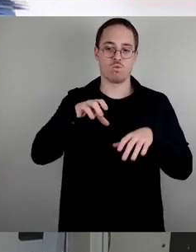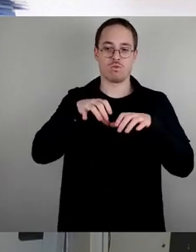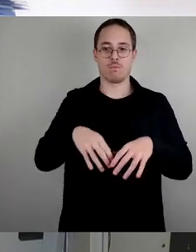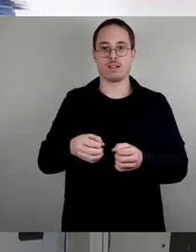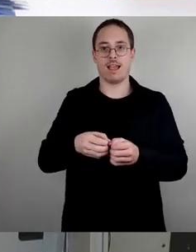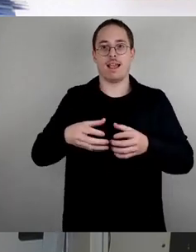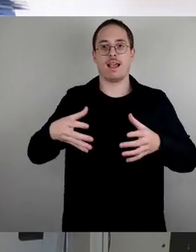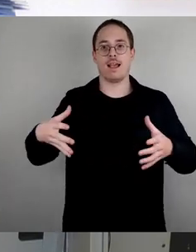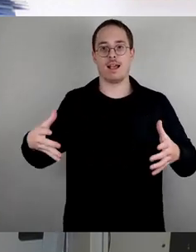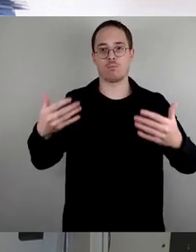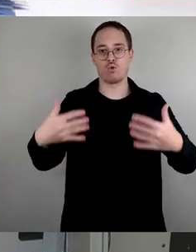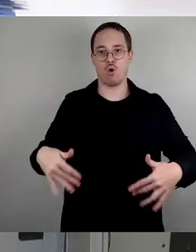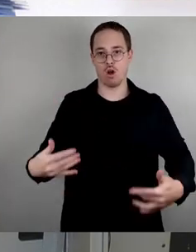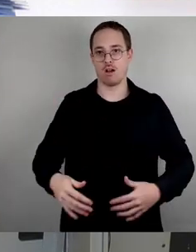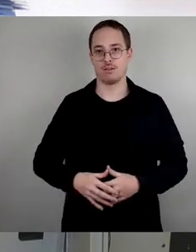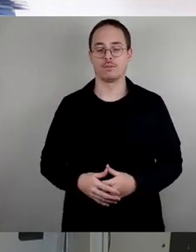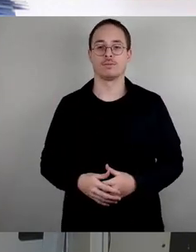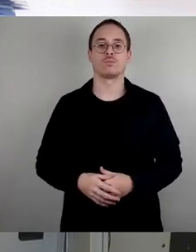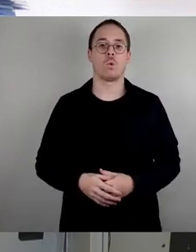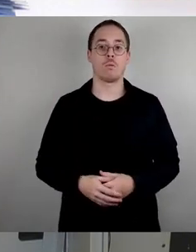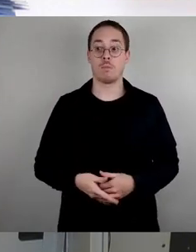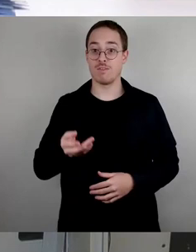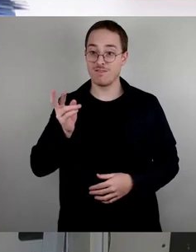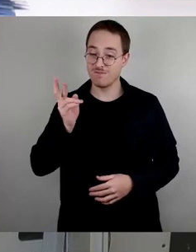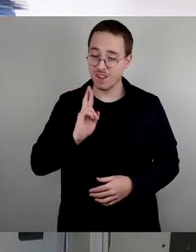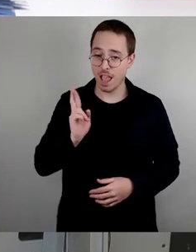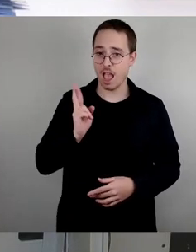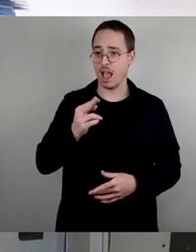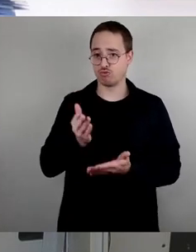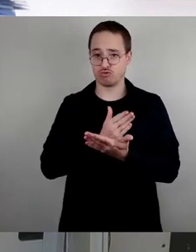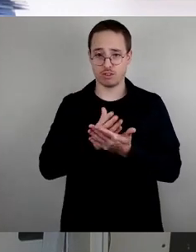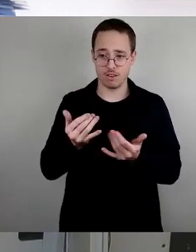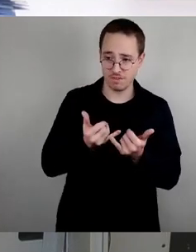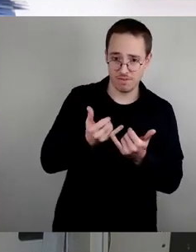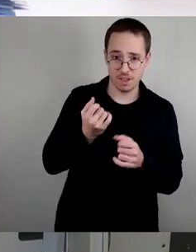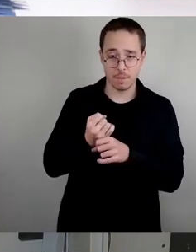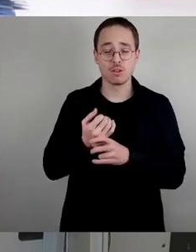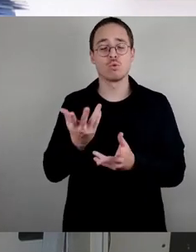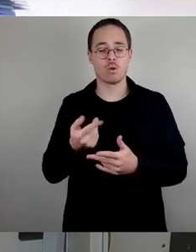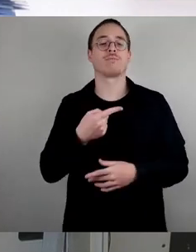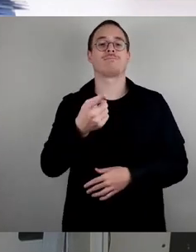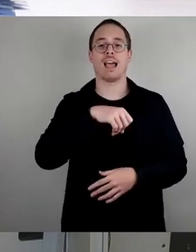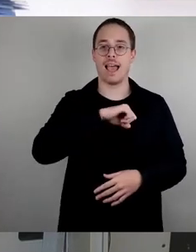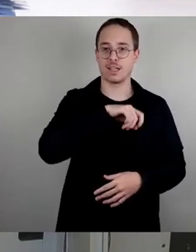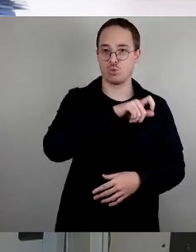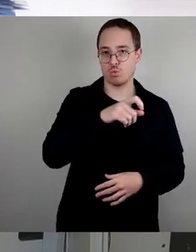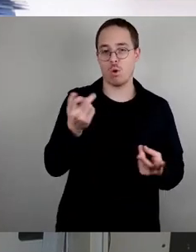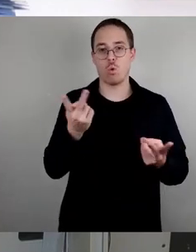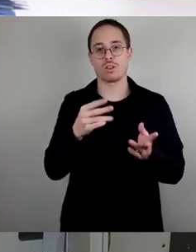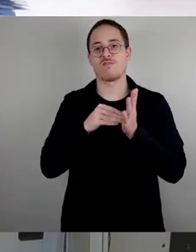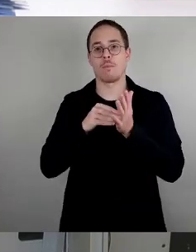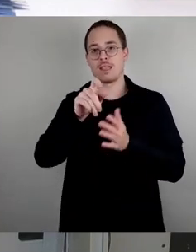Eigentümer oder Mieter selbst entscheiden können, wie dies unkompliziert machbar ist. Der Übergang zwischen Kurz- und Langzeitvermietung ist dabei fließend.